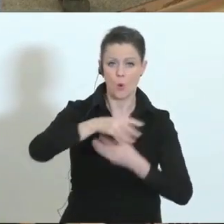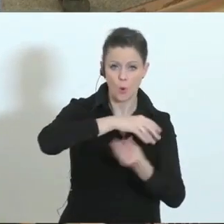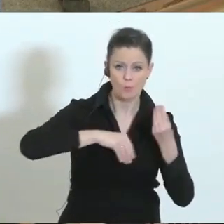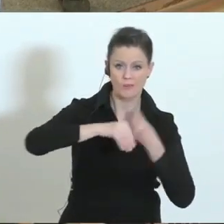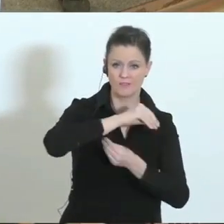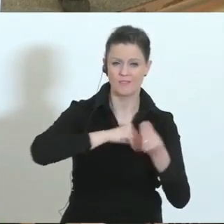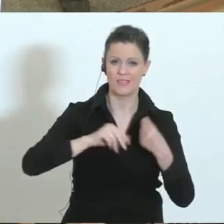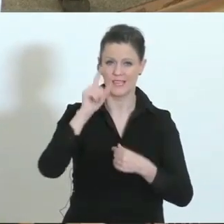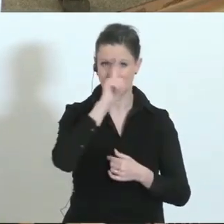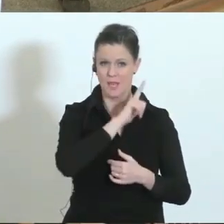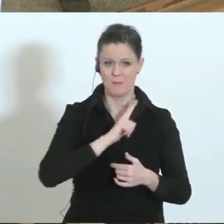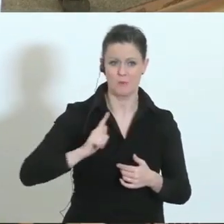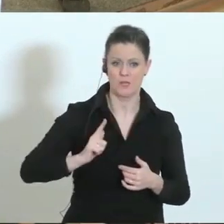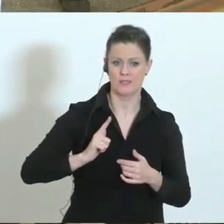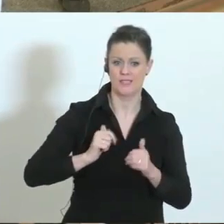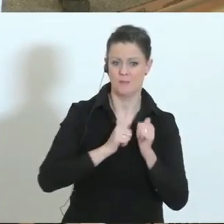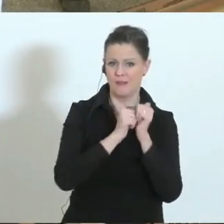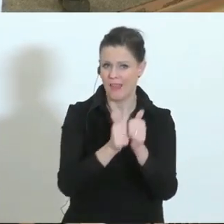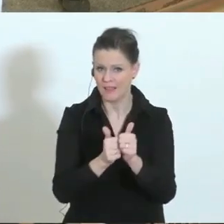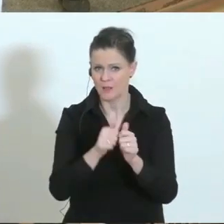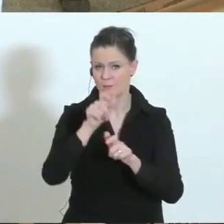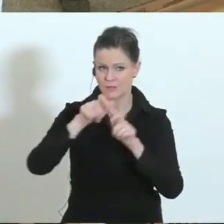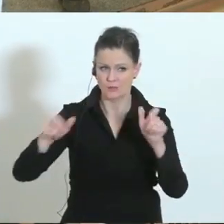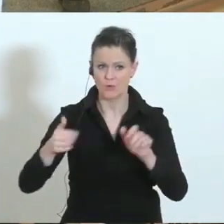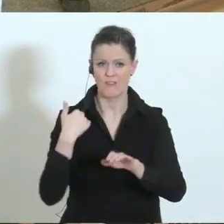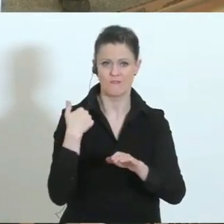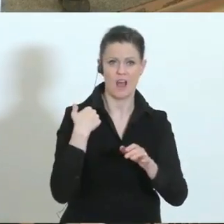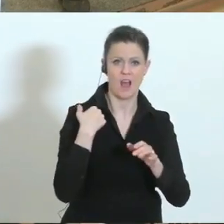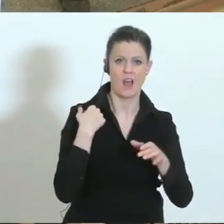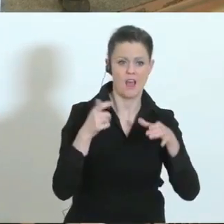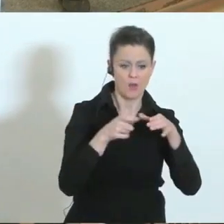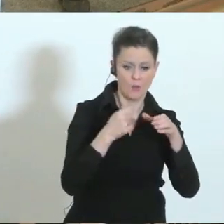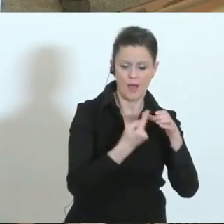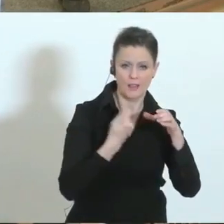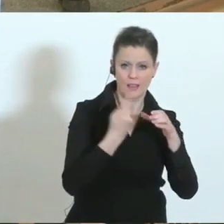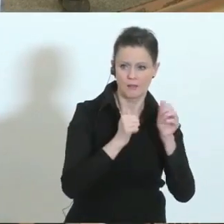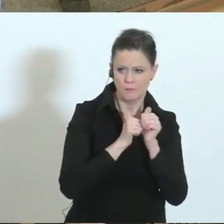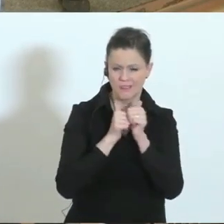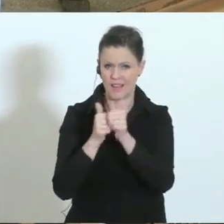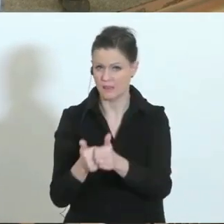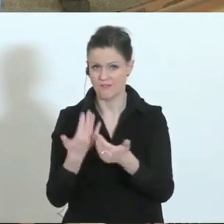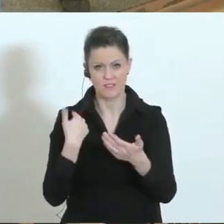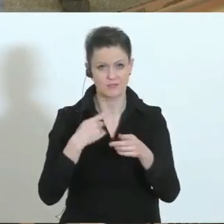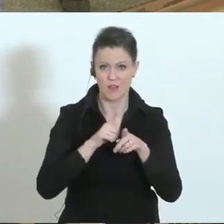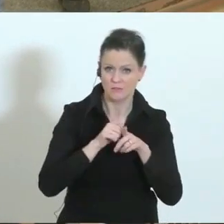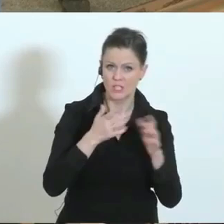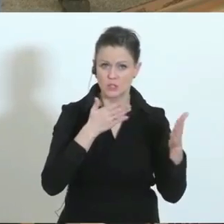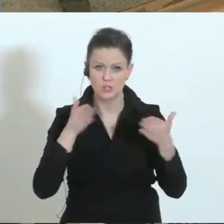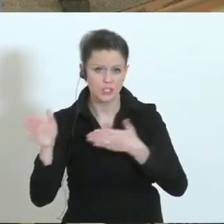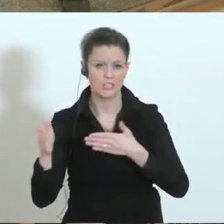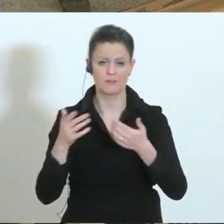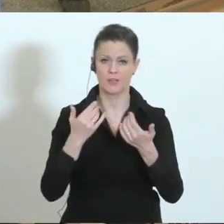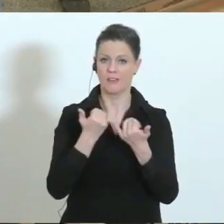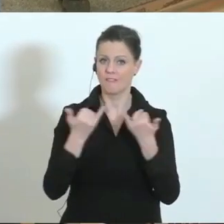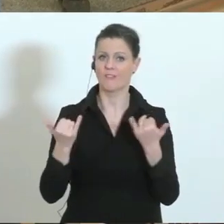begleitet hat, in Tirol verteilt hat, etc. Wie sehen Sie das Krisenmanagement? Was sind für Fehler gemacht worden? Was muss man daraus lernen